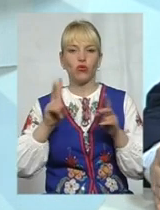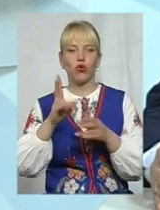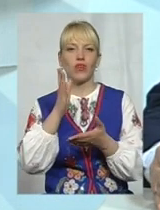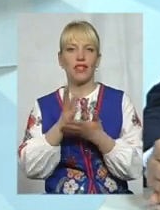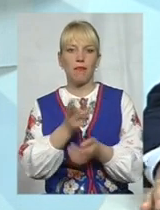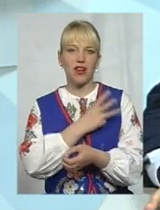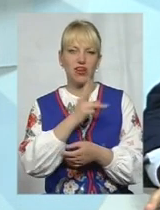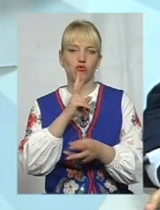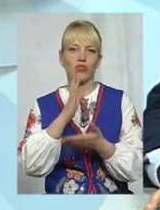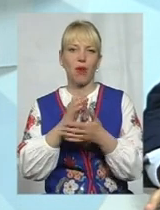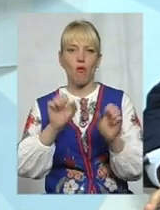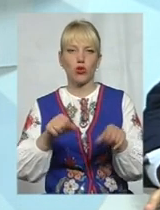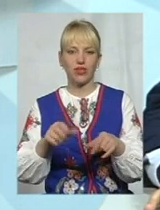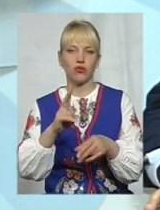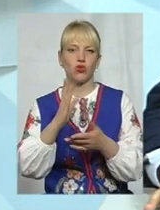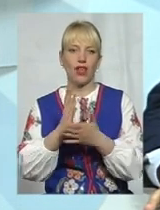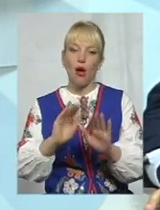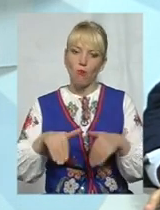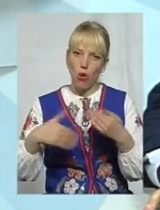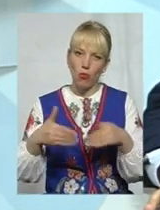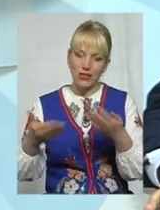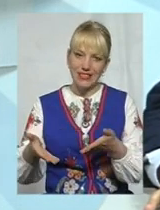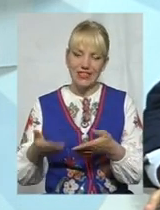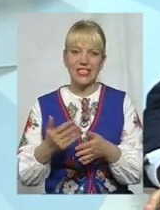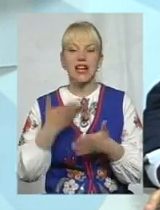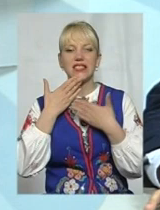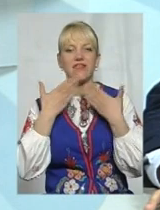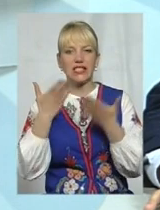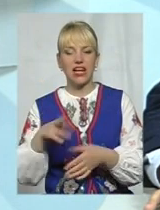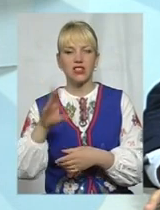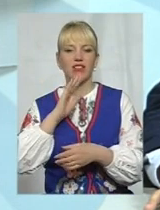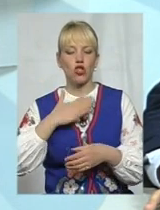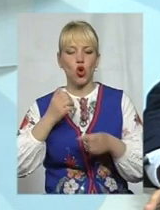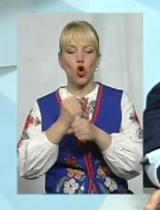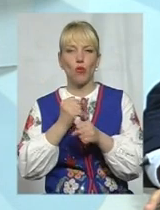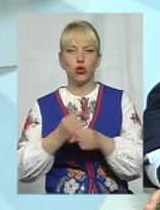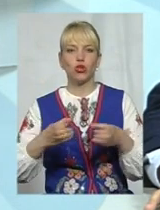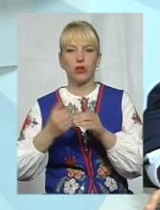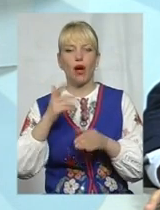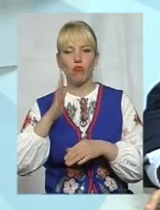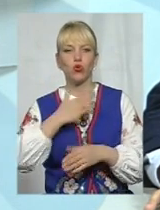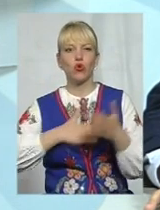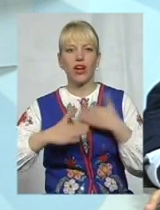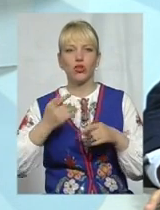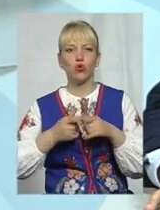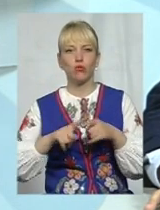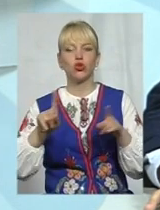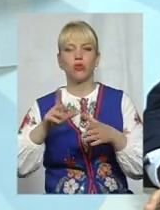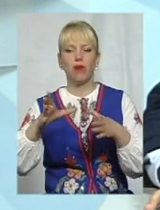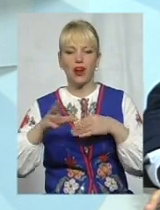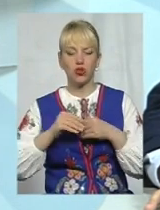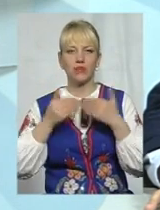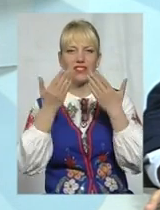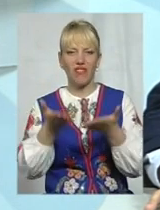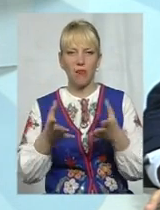бажання, в кого є можливість, в кого є відповідні пропозиції, звертайтеся в нашу робочу групу. Я буду дуже радий тому, щоб ми разом з вами